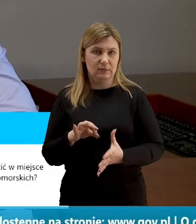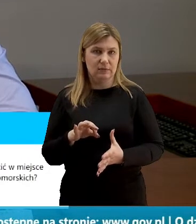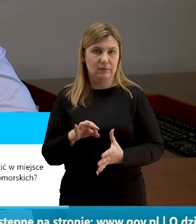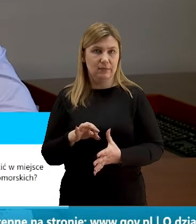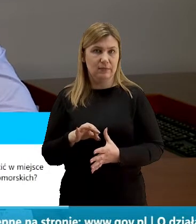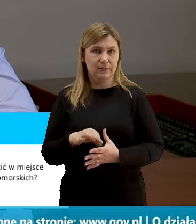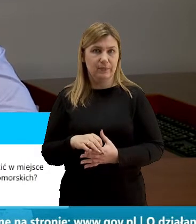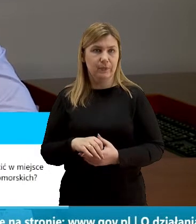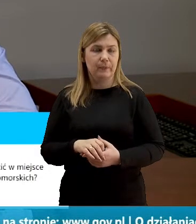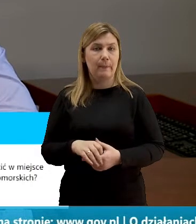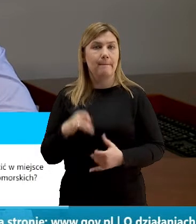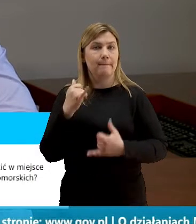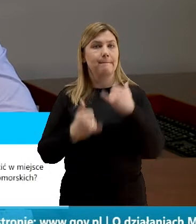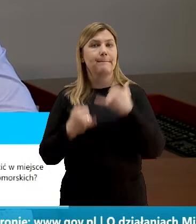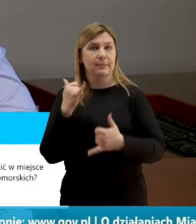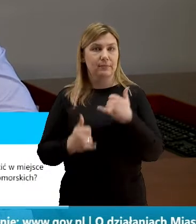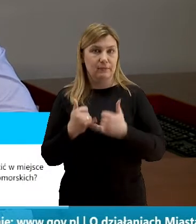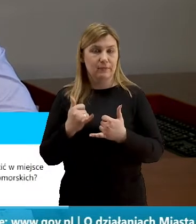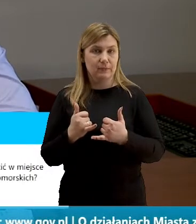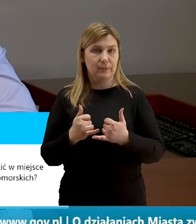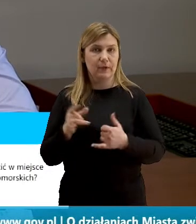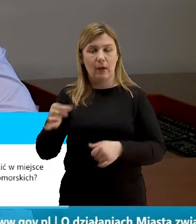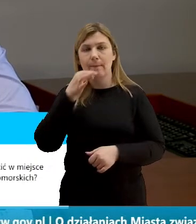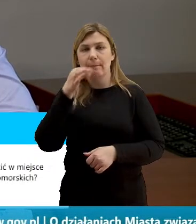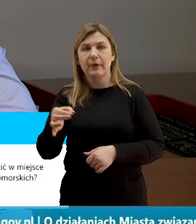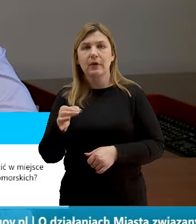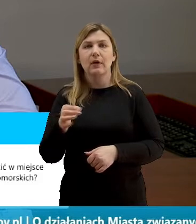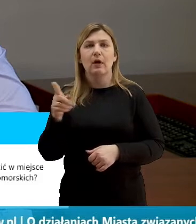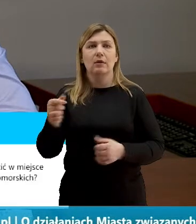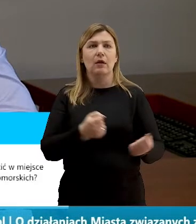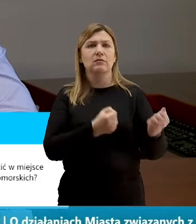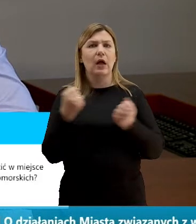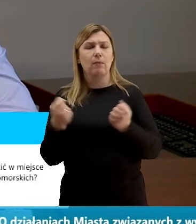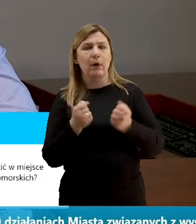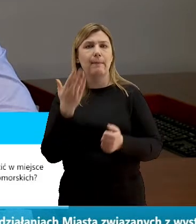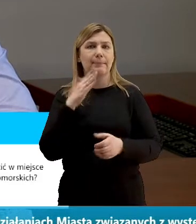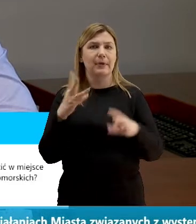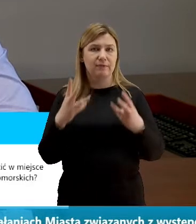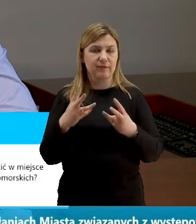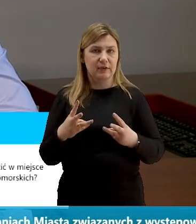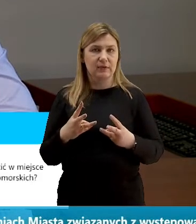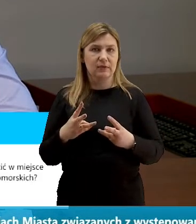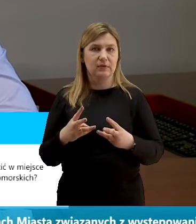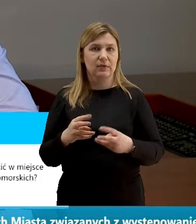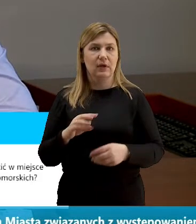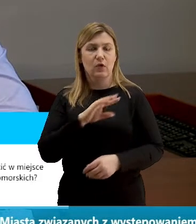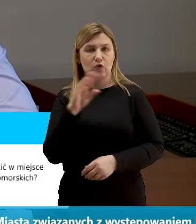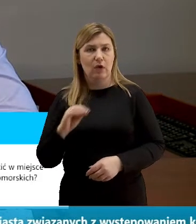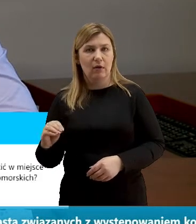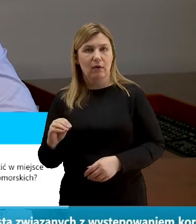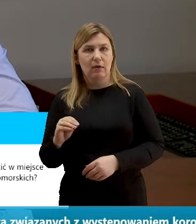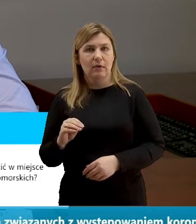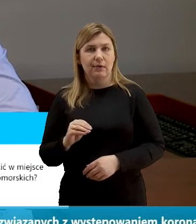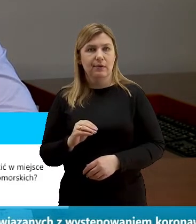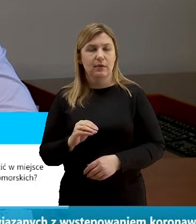jeżeli chodzi o bo to pytanie o zaopatrzenie było bardzo bardzo ważne że w